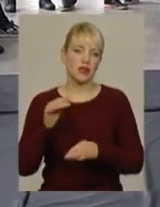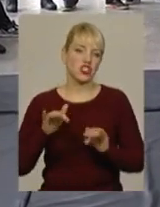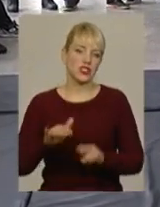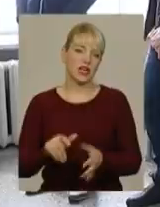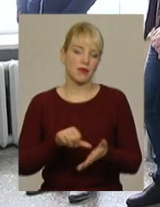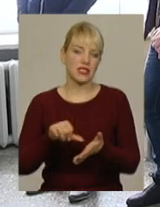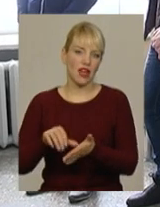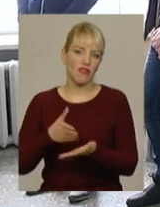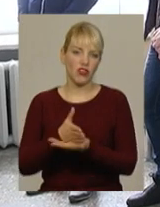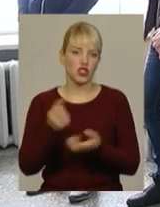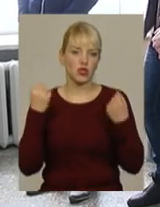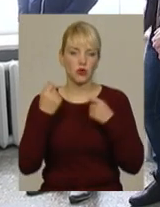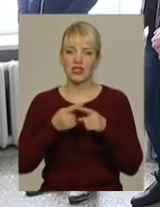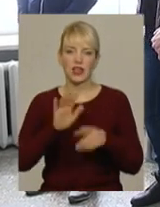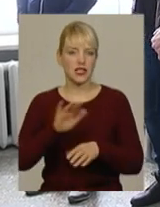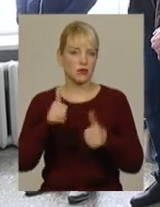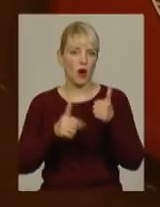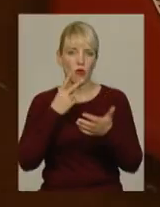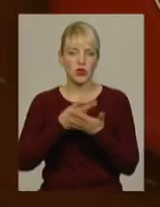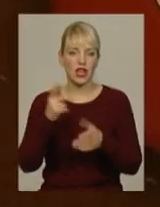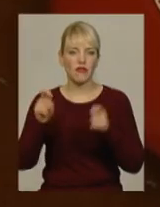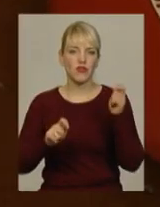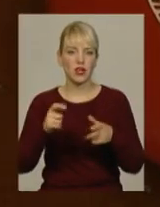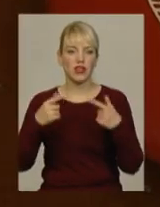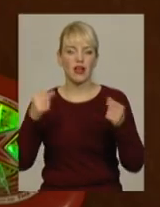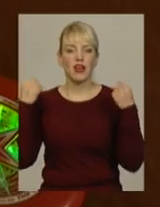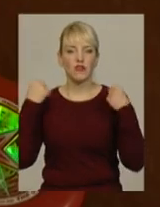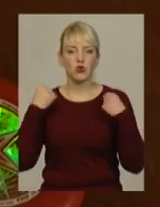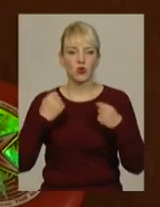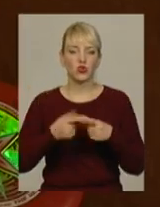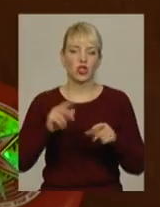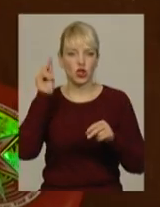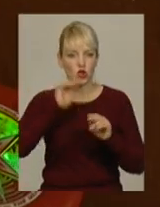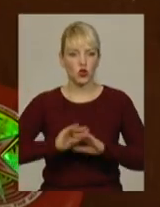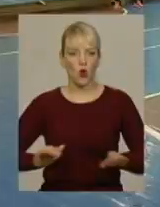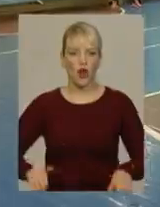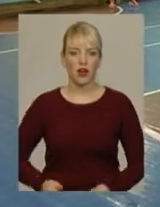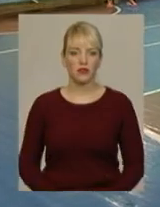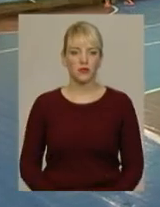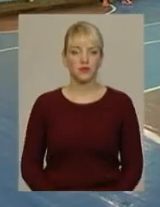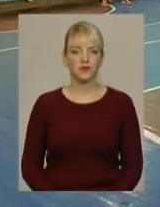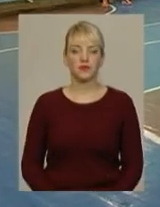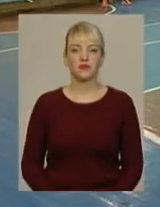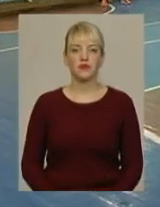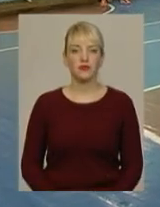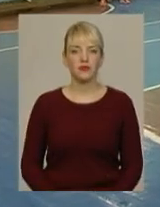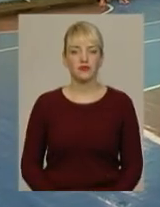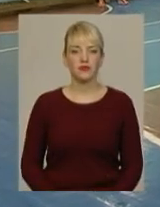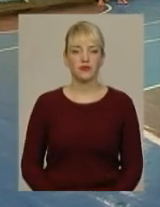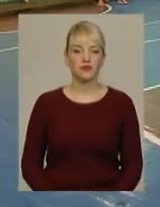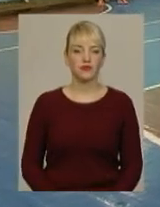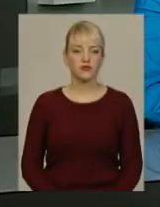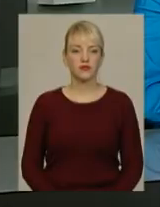спорту. Це будуть не змагання, а показовий фестиваль для фізкультурників і школярів. Світлана Поробок, Олександр Горішевський, Новини, Поділля Центр.